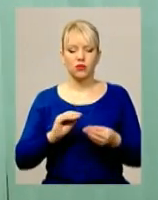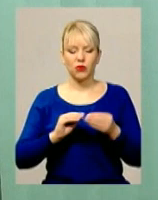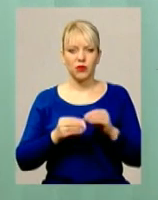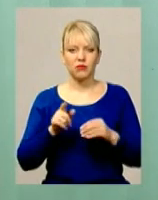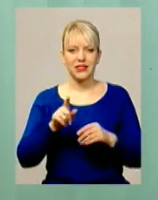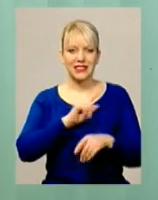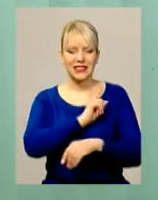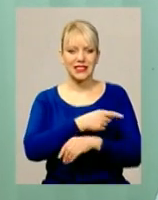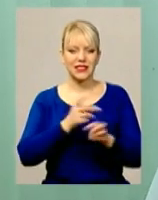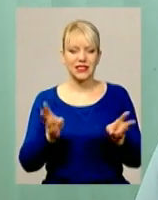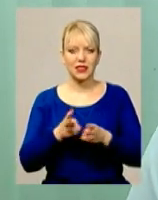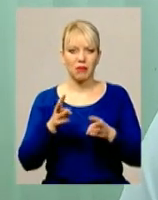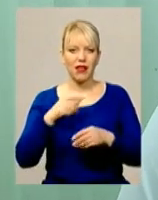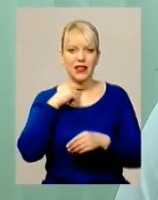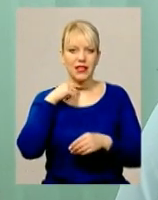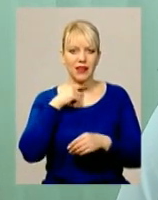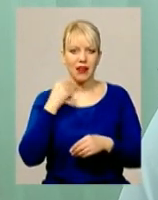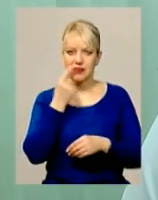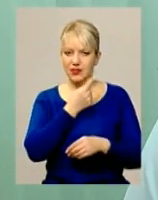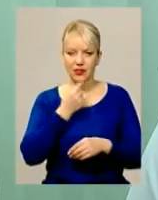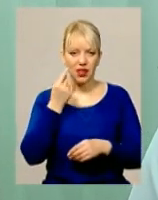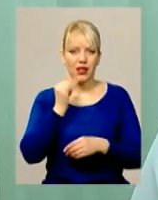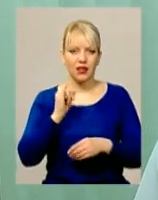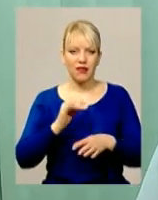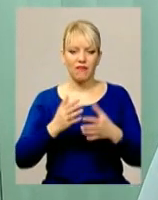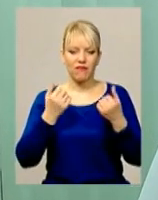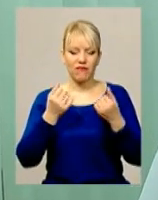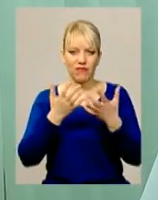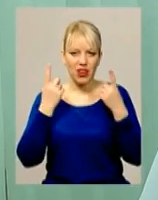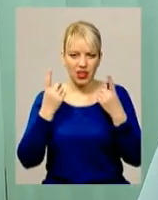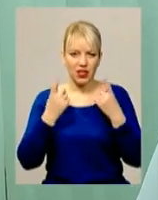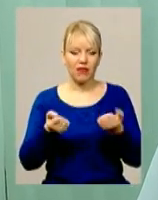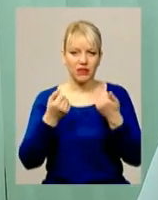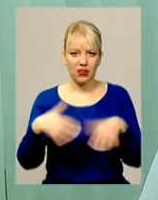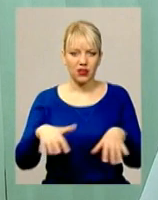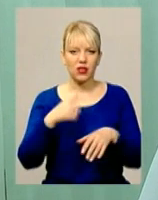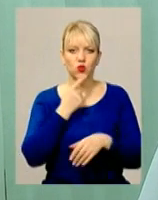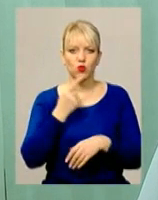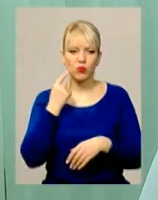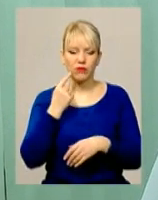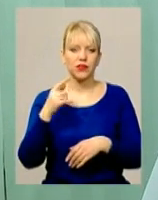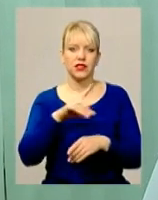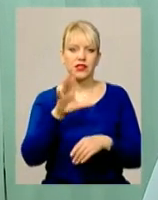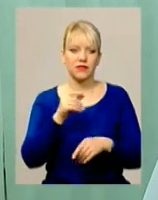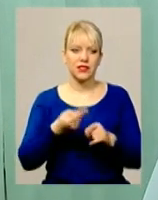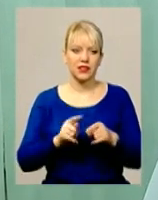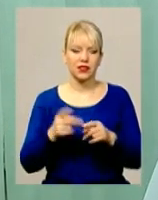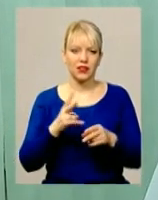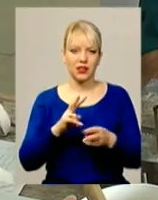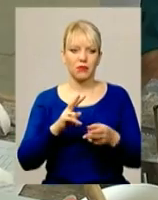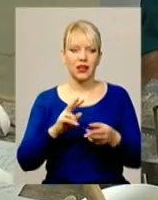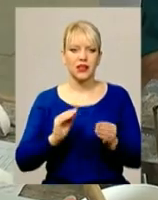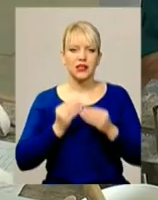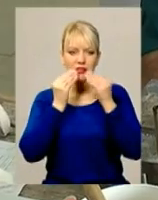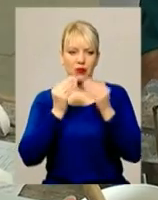ясень на пластування зубні і дуже велика втрата зубів. Ну, і це все треба заміщати.